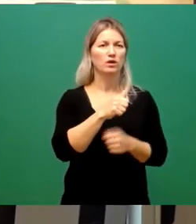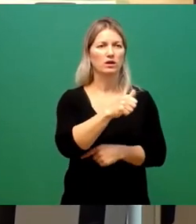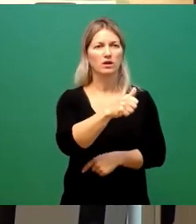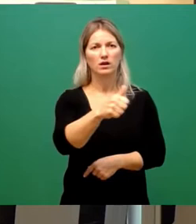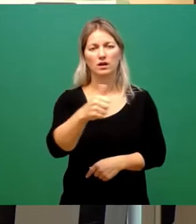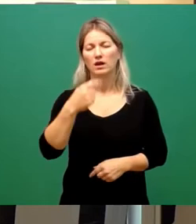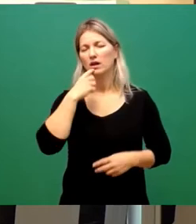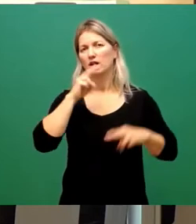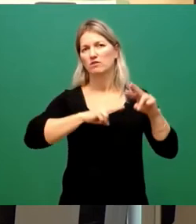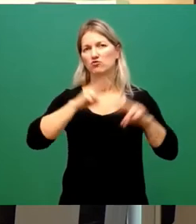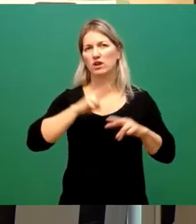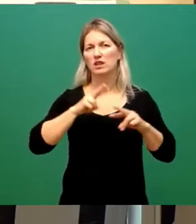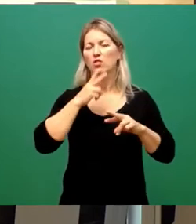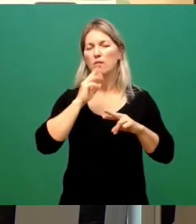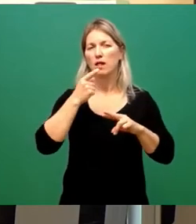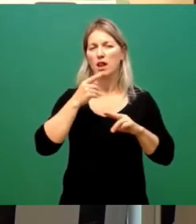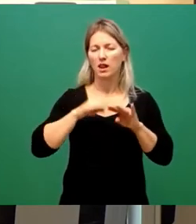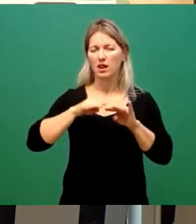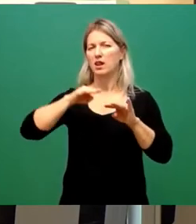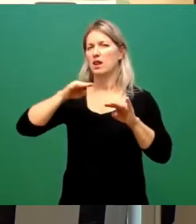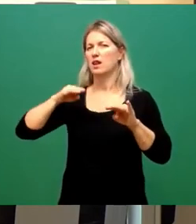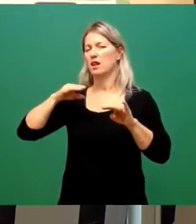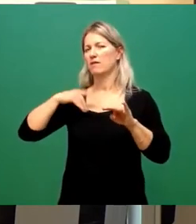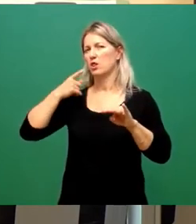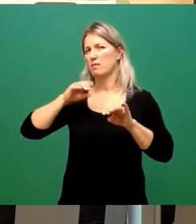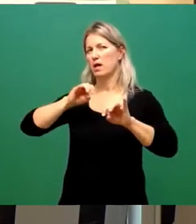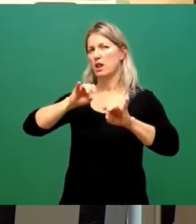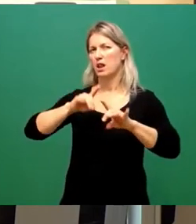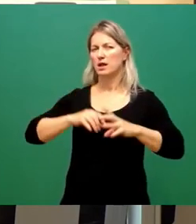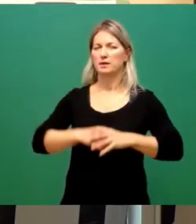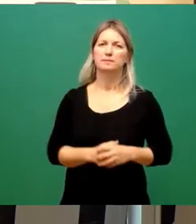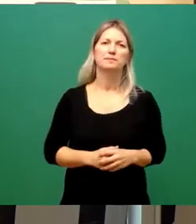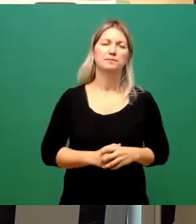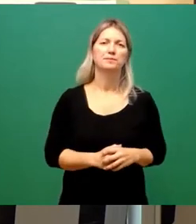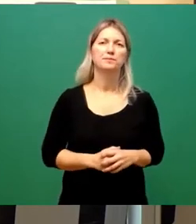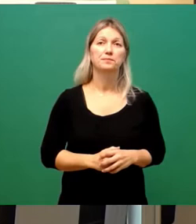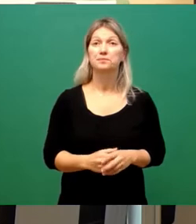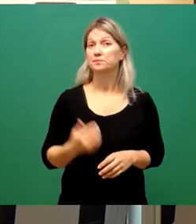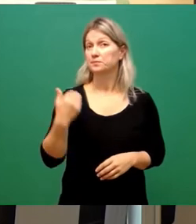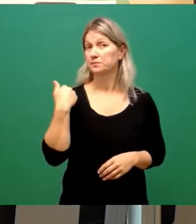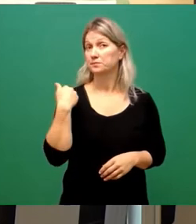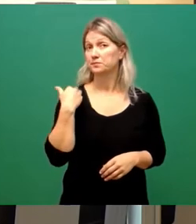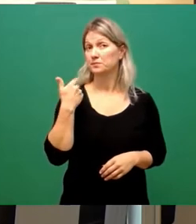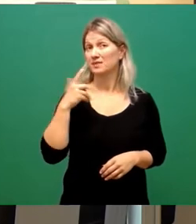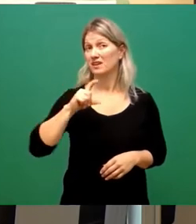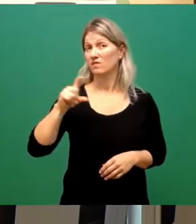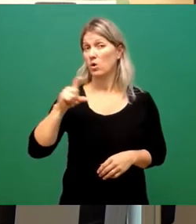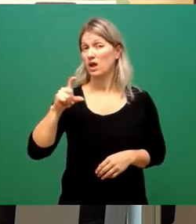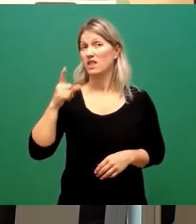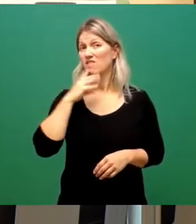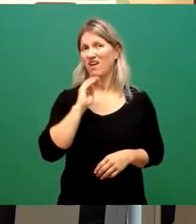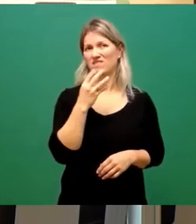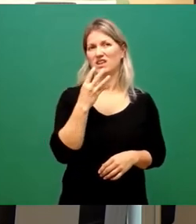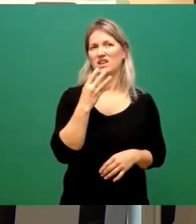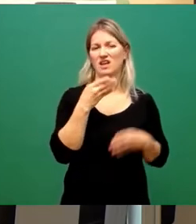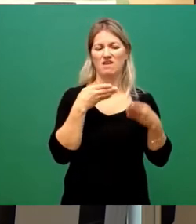mal einen Blick zurück uns erlauben. In den vergangenen Wochen sind vier Fraktionen zusammengekommen und haben